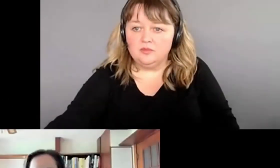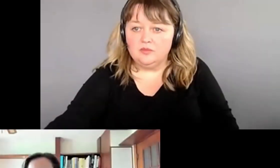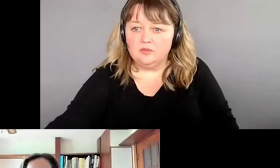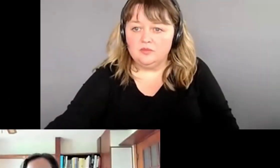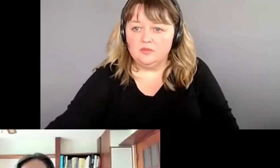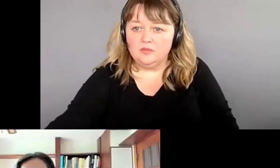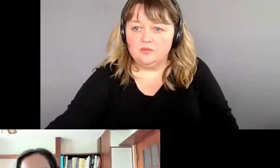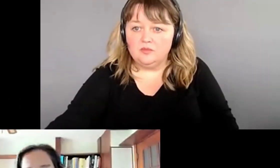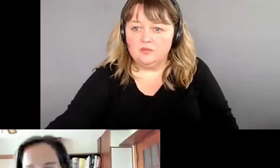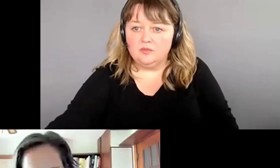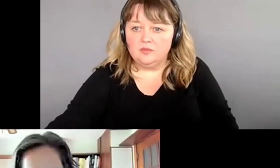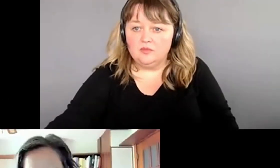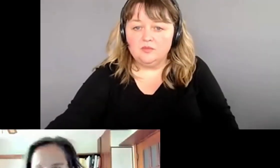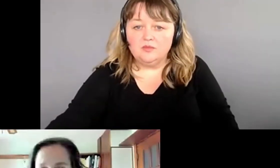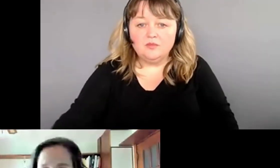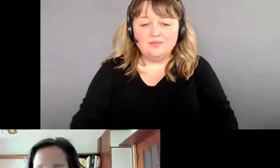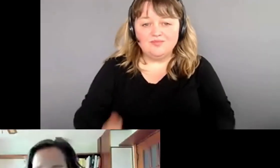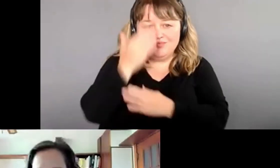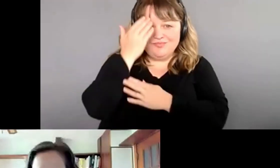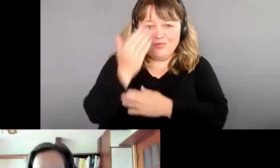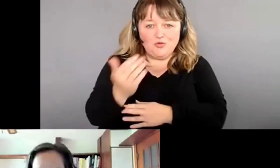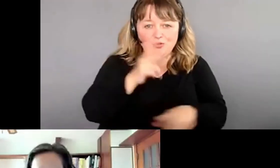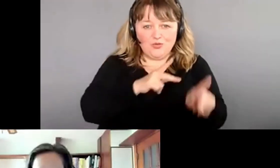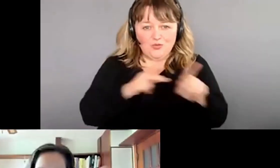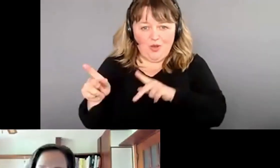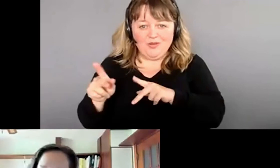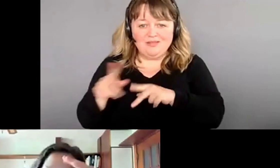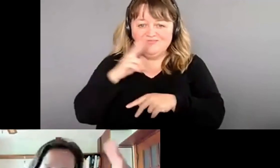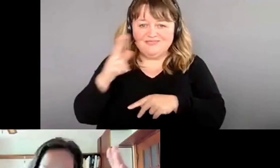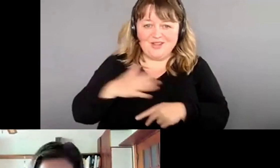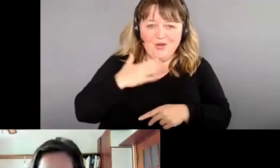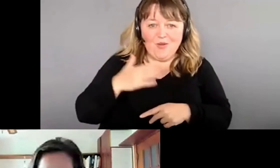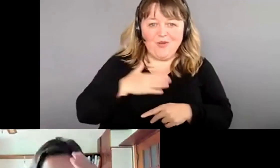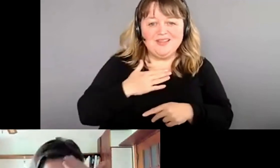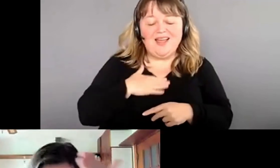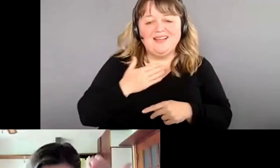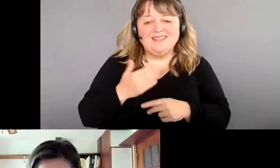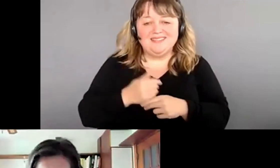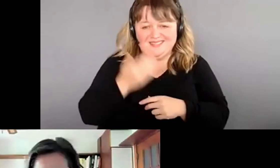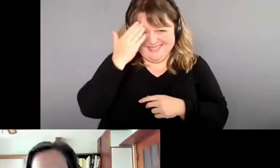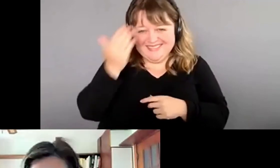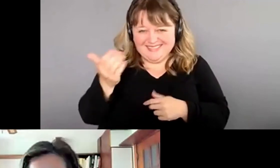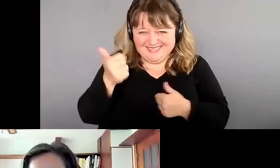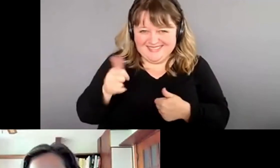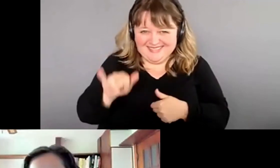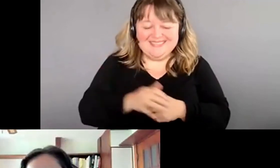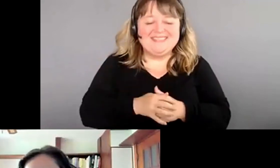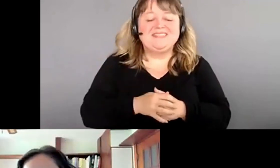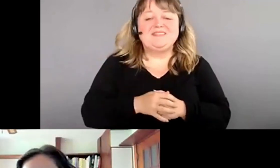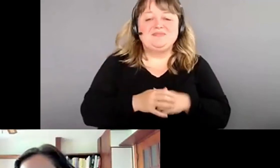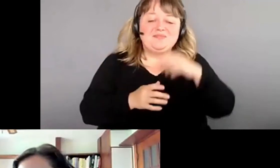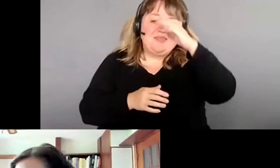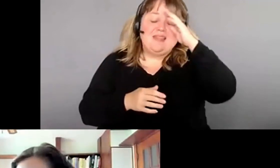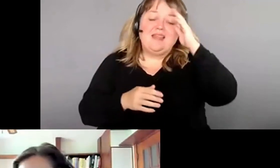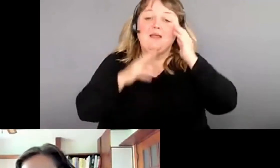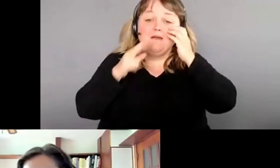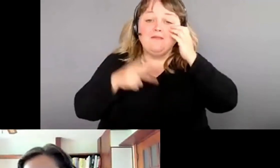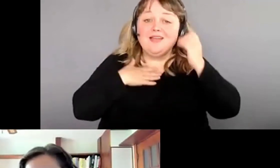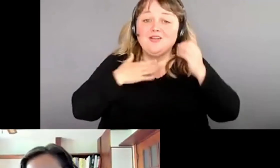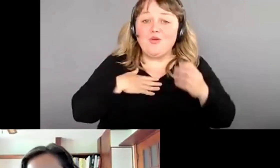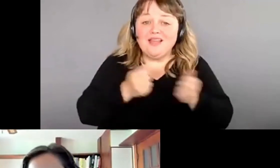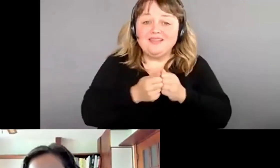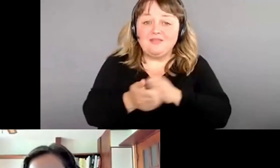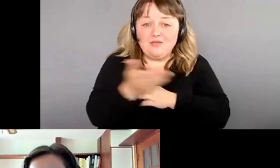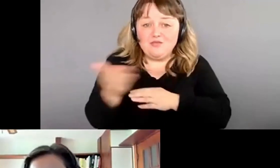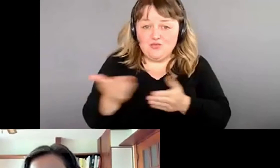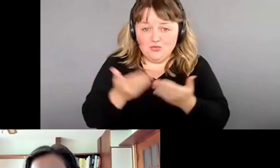Ok, bonjour tout le monde! Je suis vraiment contente d'être aussi, c'est ça? Vraiment contente d'être avec vous